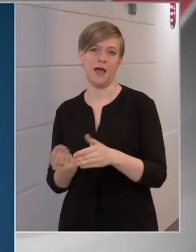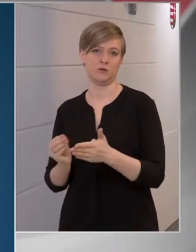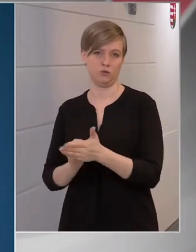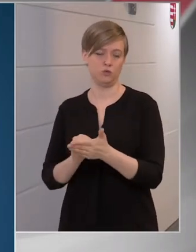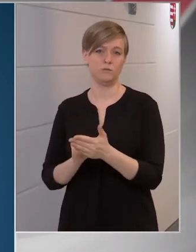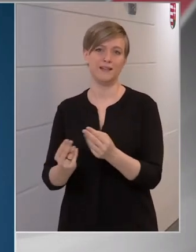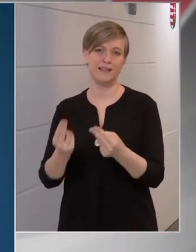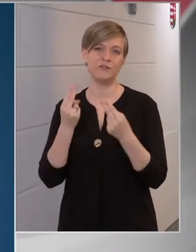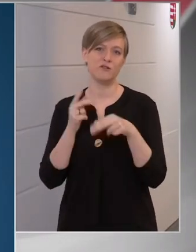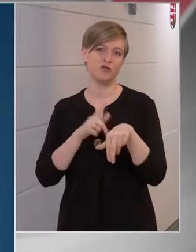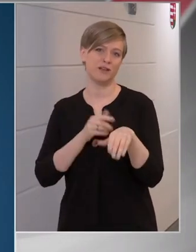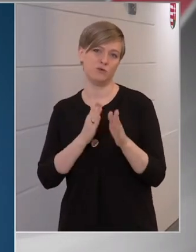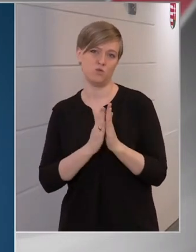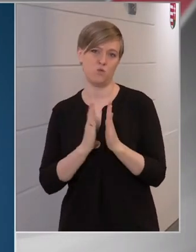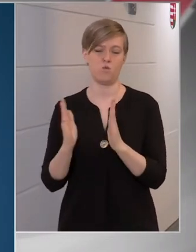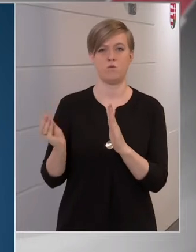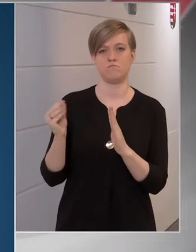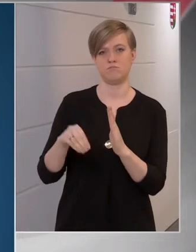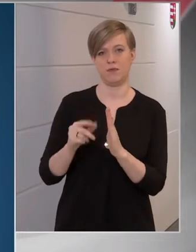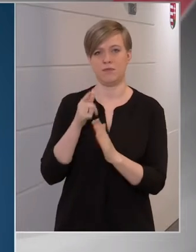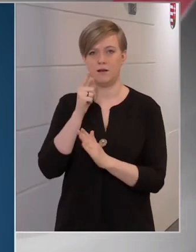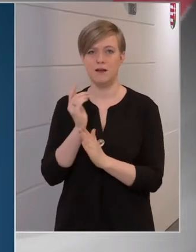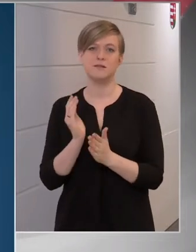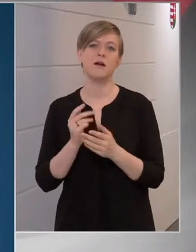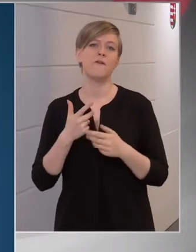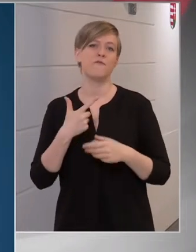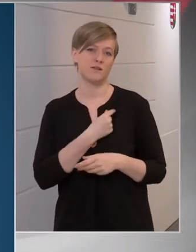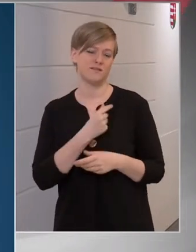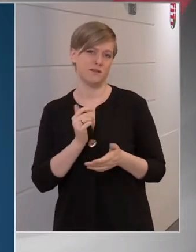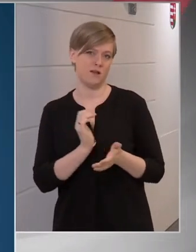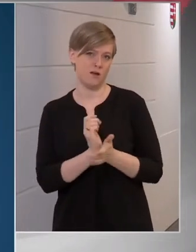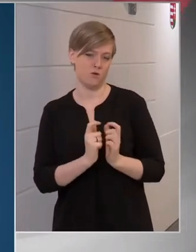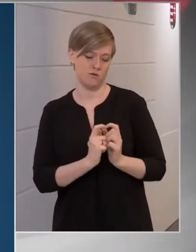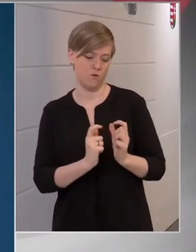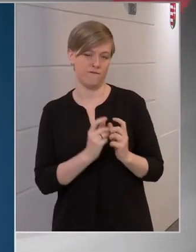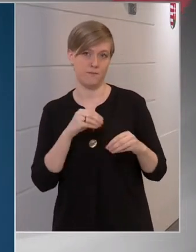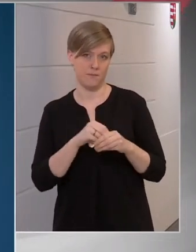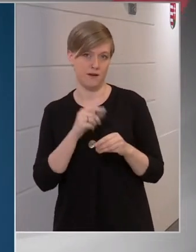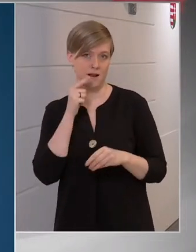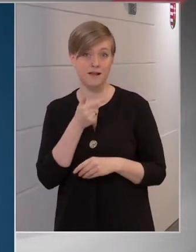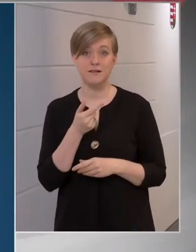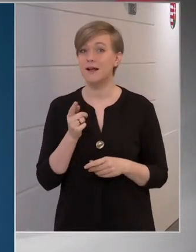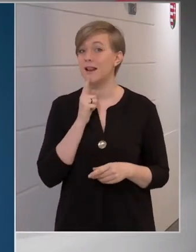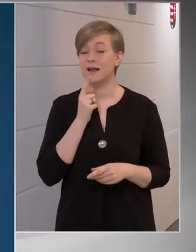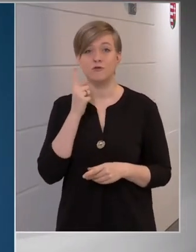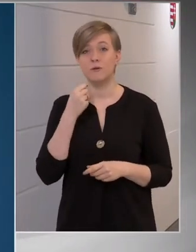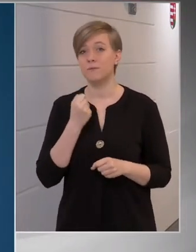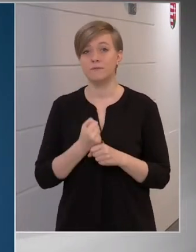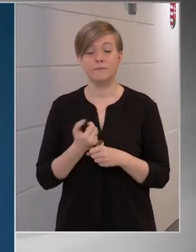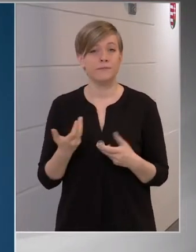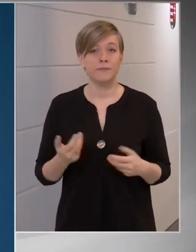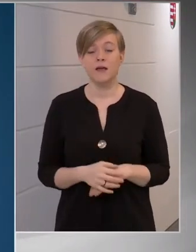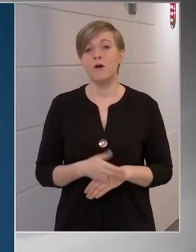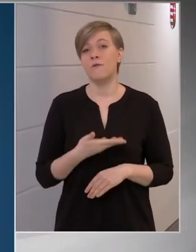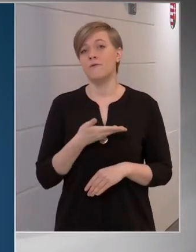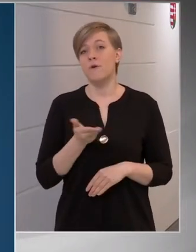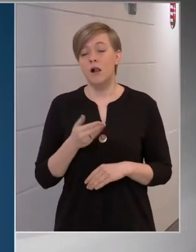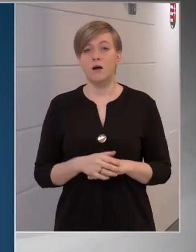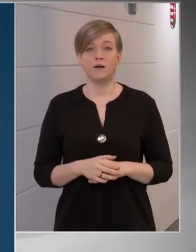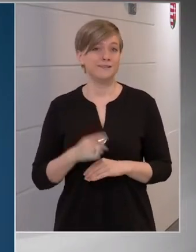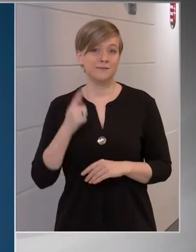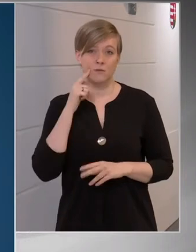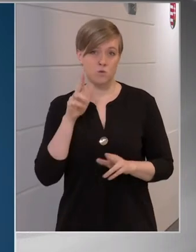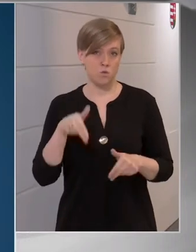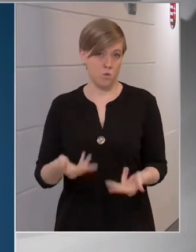esetben érvényességi időként a vakcinaigazolvány tartalmazza. Amit a legkevesebben tesznek, hogyha valaki nem